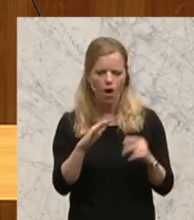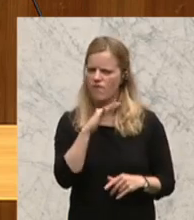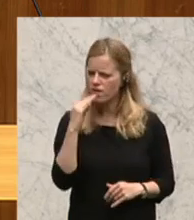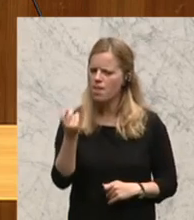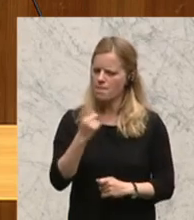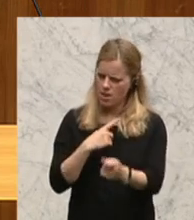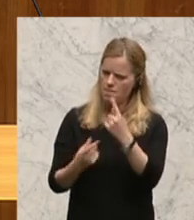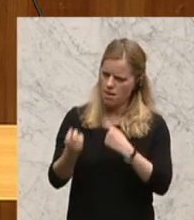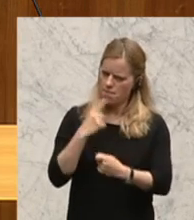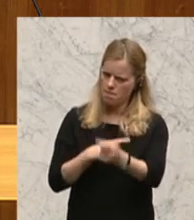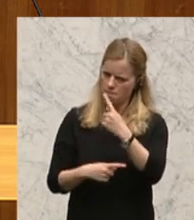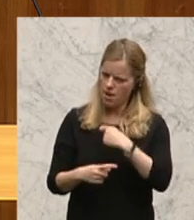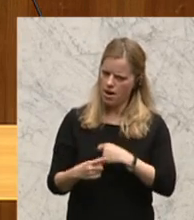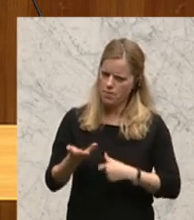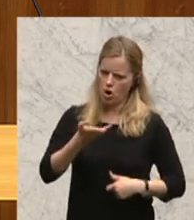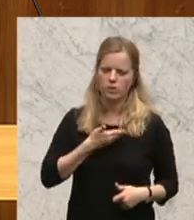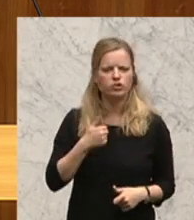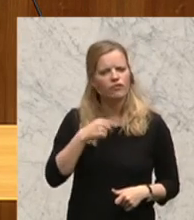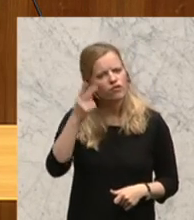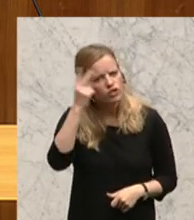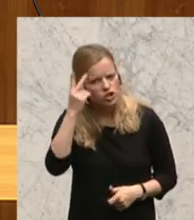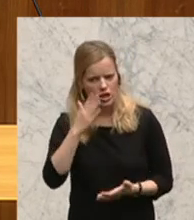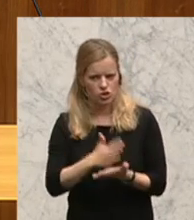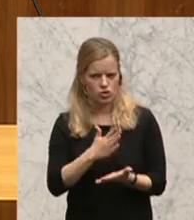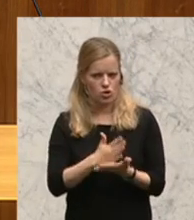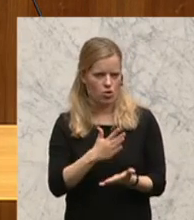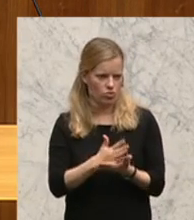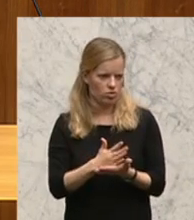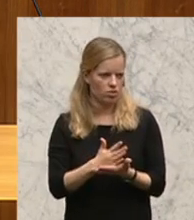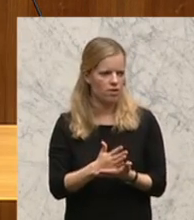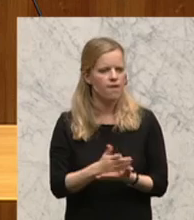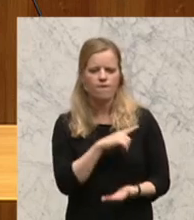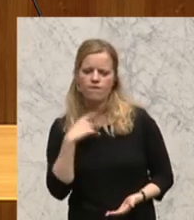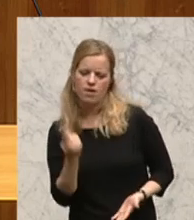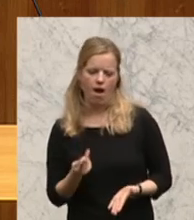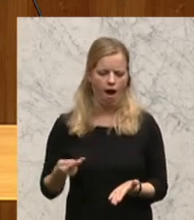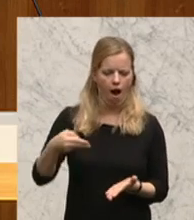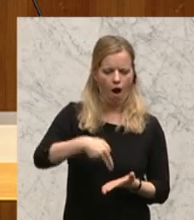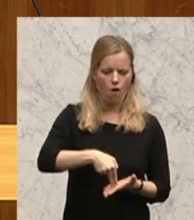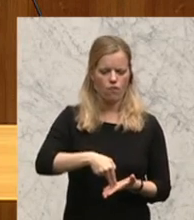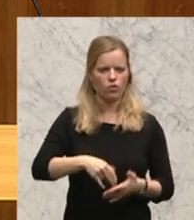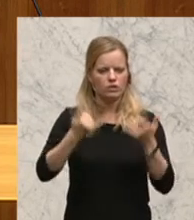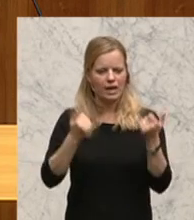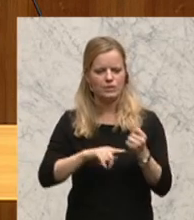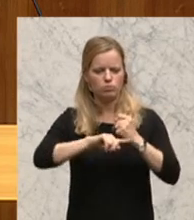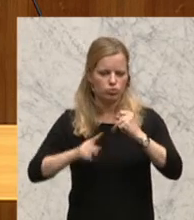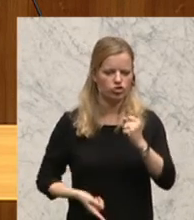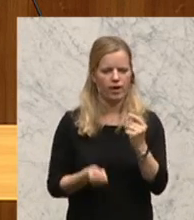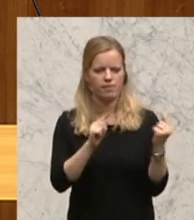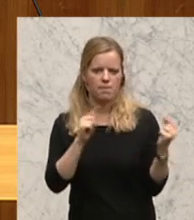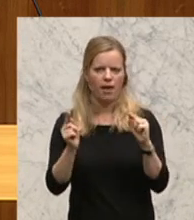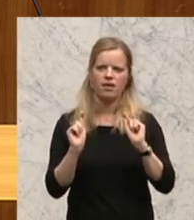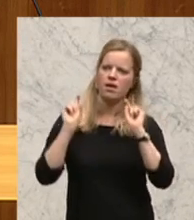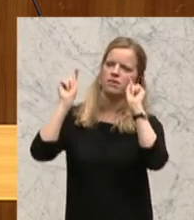Bürger das auch kritisch sehen, wenn wir hier aufstehen und sagen, wir bringen die Budgetdebatte in die Öffentlichkeit, weil wir wollen